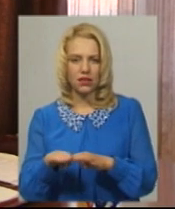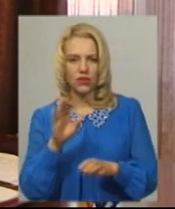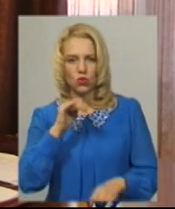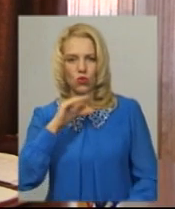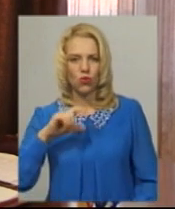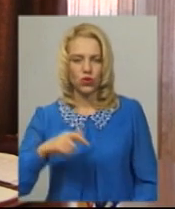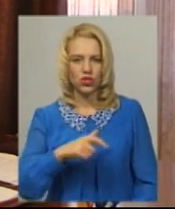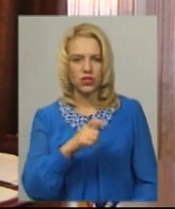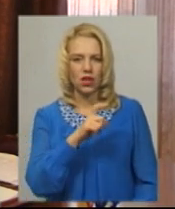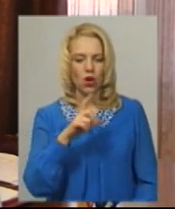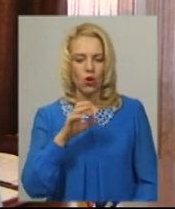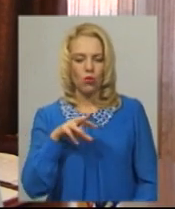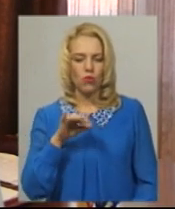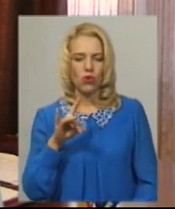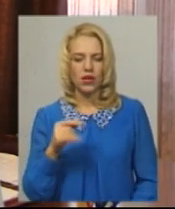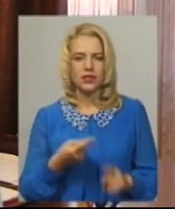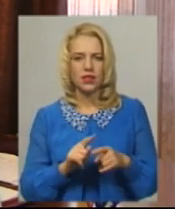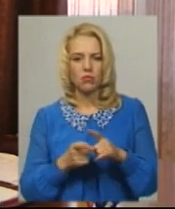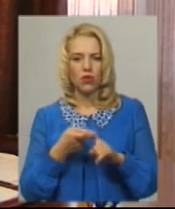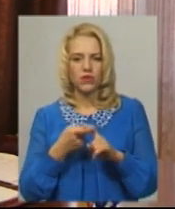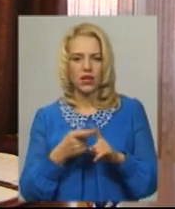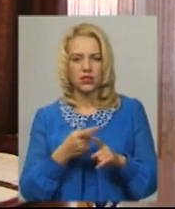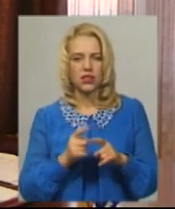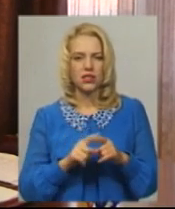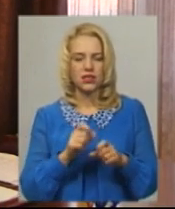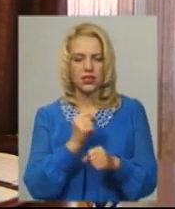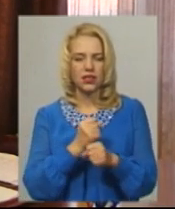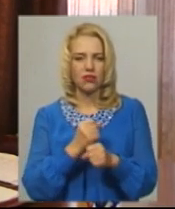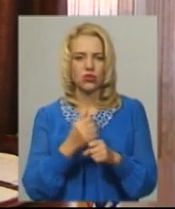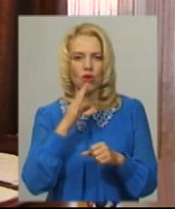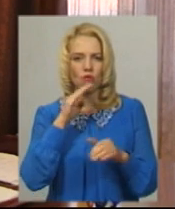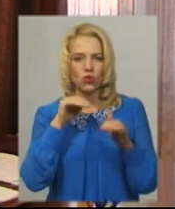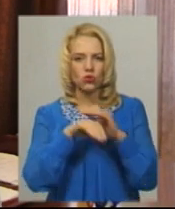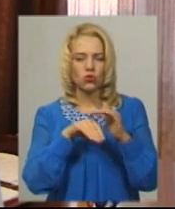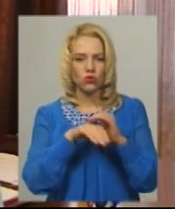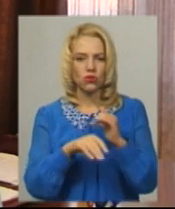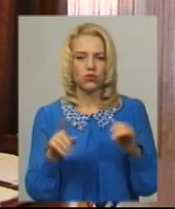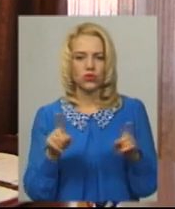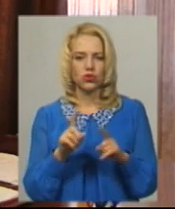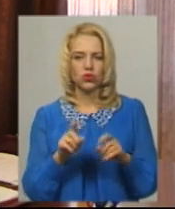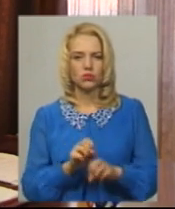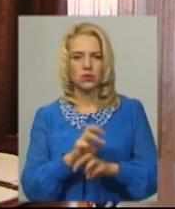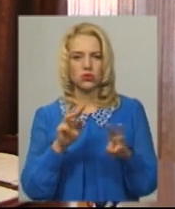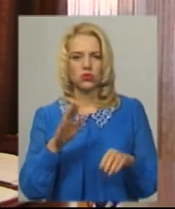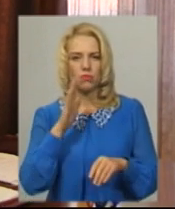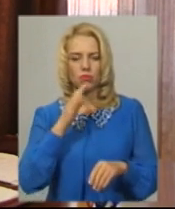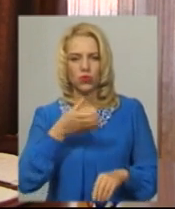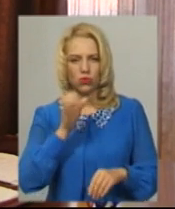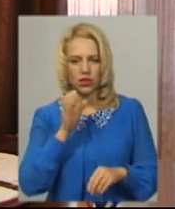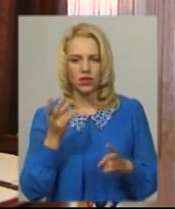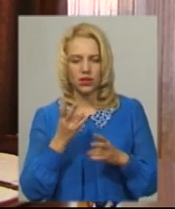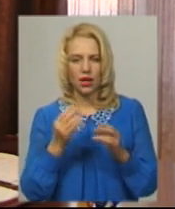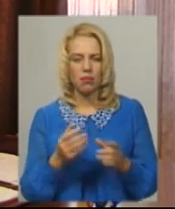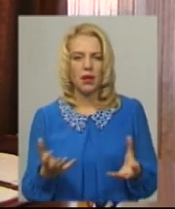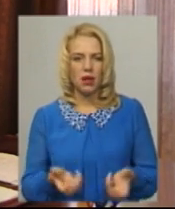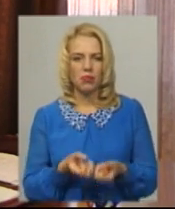Ще це пов'язано з діяльністю якраз безпосередньо цього водосховища. Для того, щоб забезпечити Полону питною водою, необхідно підтримувати певний